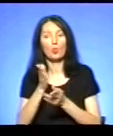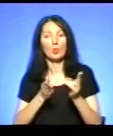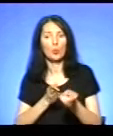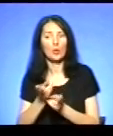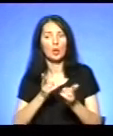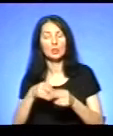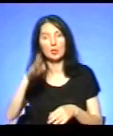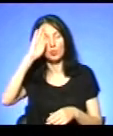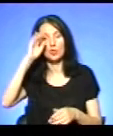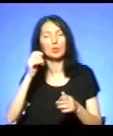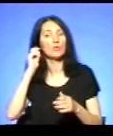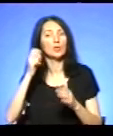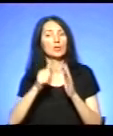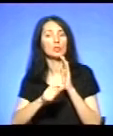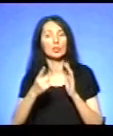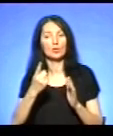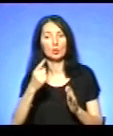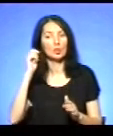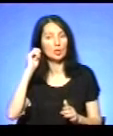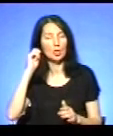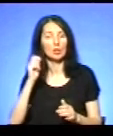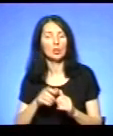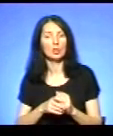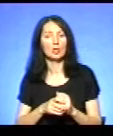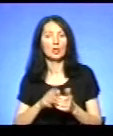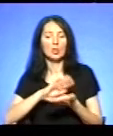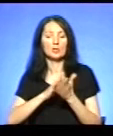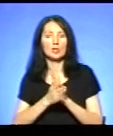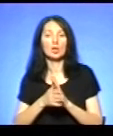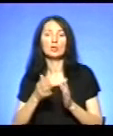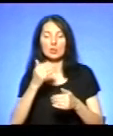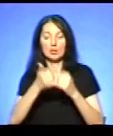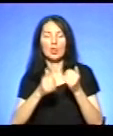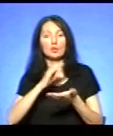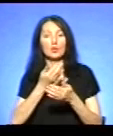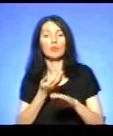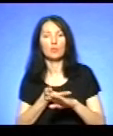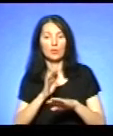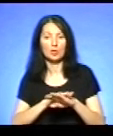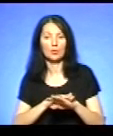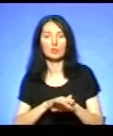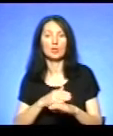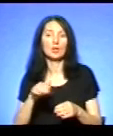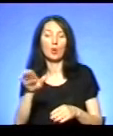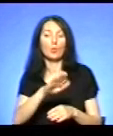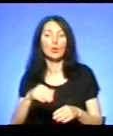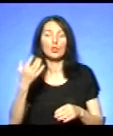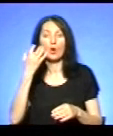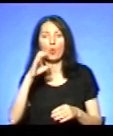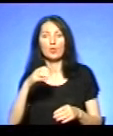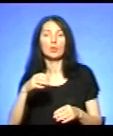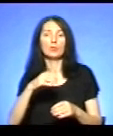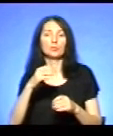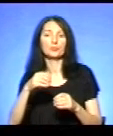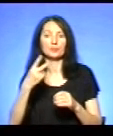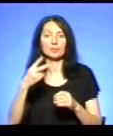стан хворого середньої важкості, орієнтовно площа опіків 12-13%, опік лівої